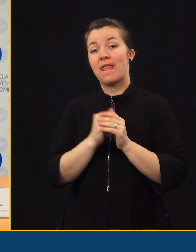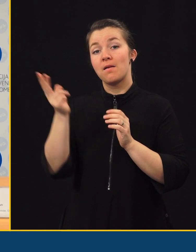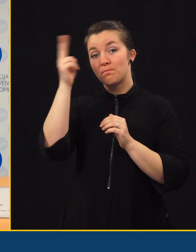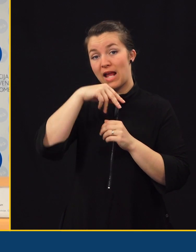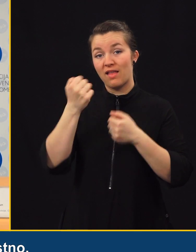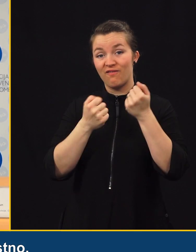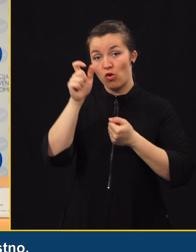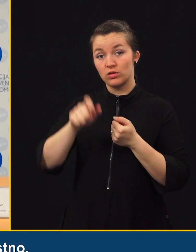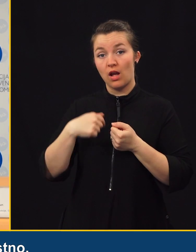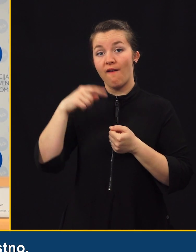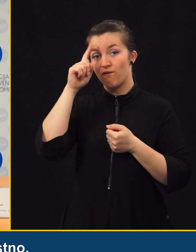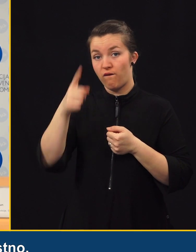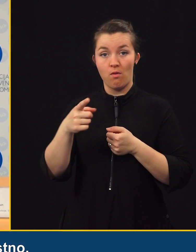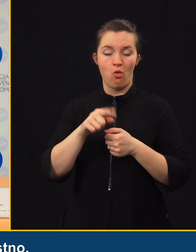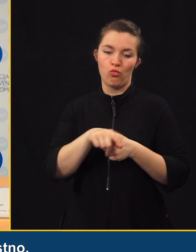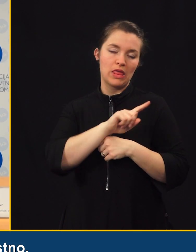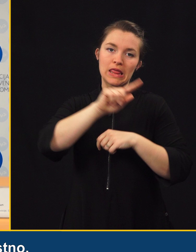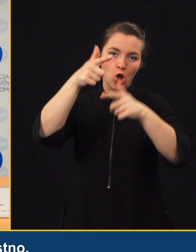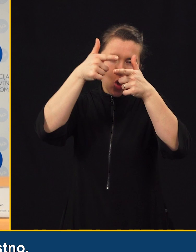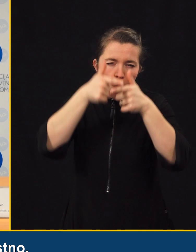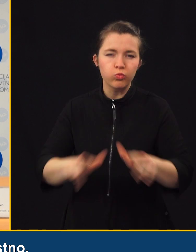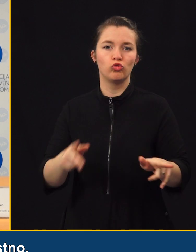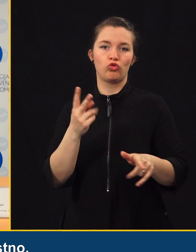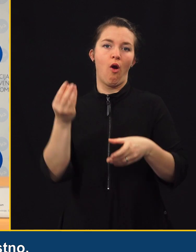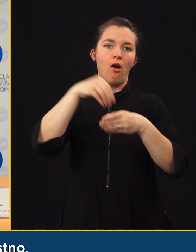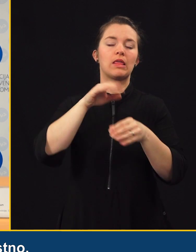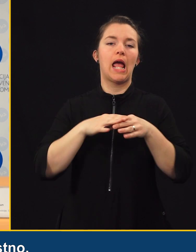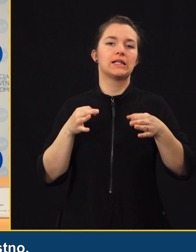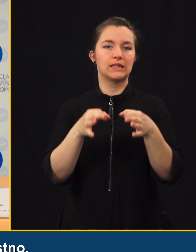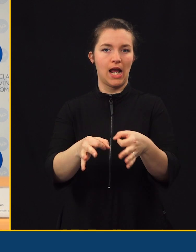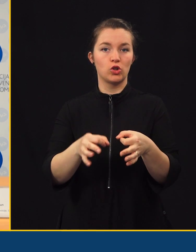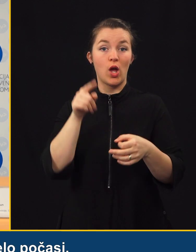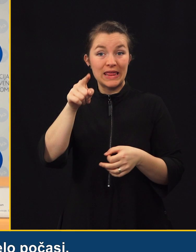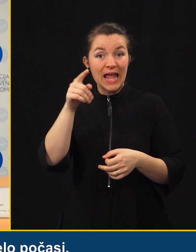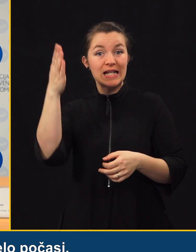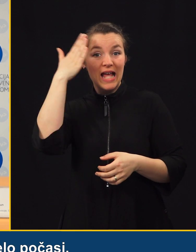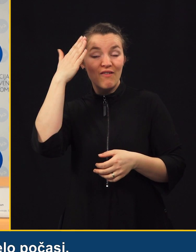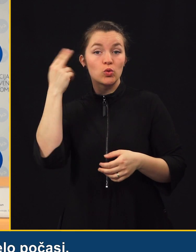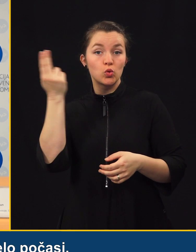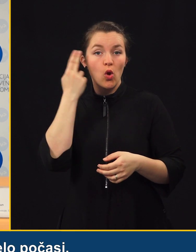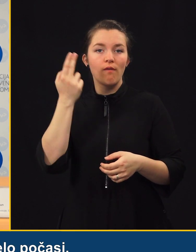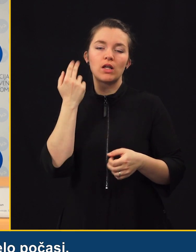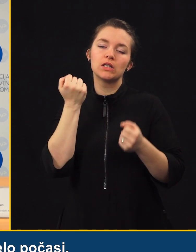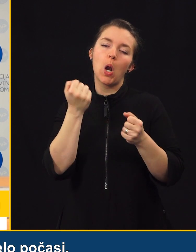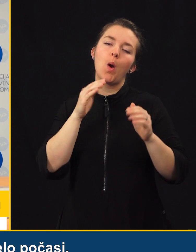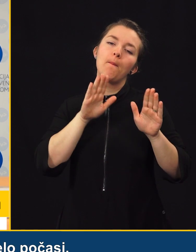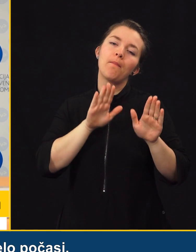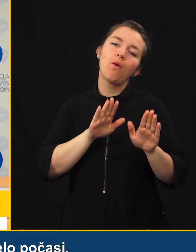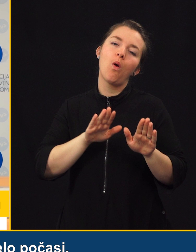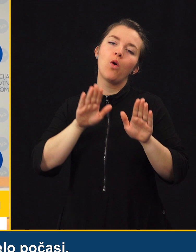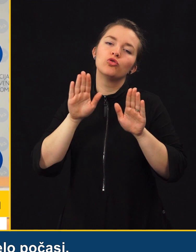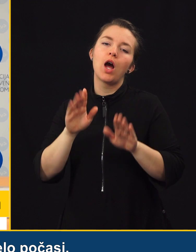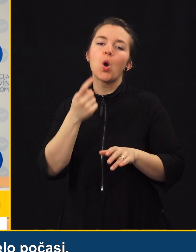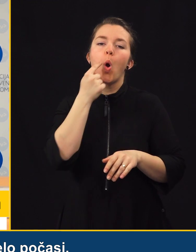pjan voznik vemo, da je nedopusno, da je v prometu. In ta zavez v Sloveniji gre zelo počasi,